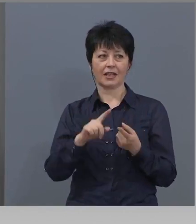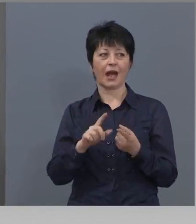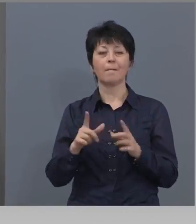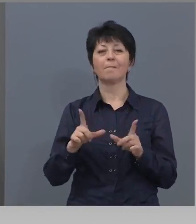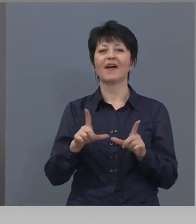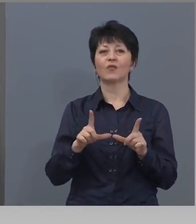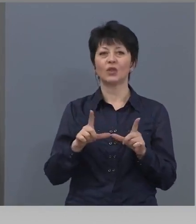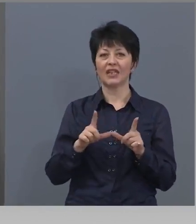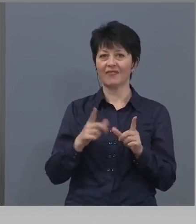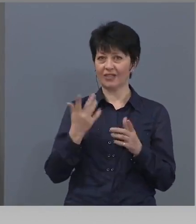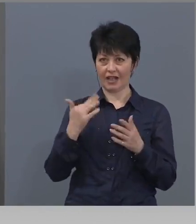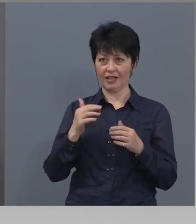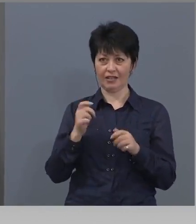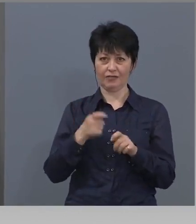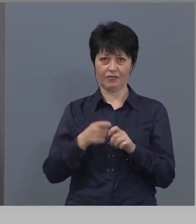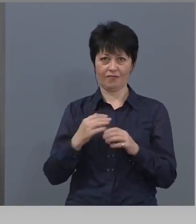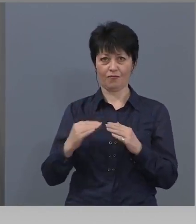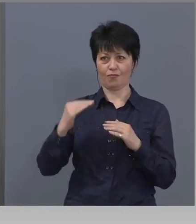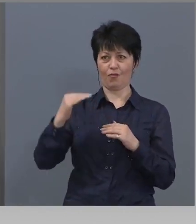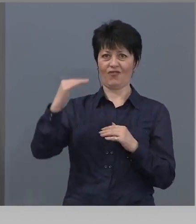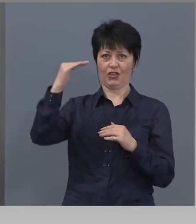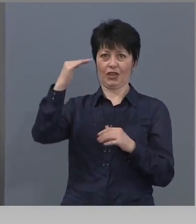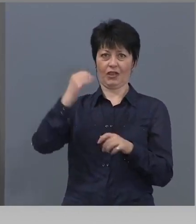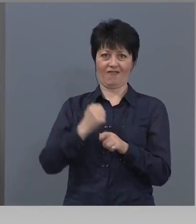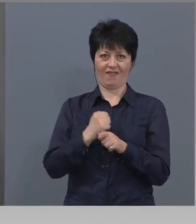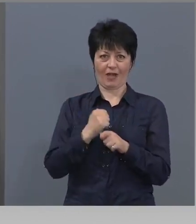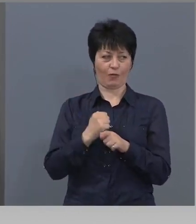Кой да повиша? Мавродиев?